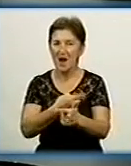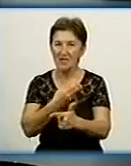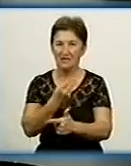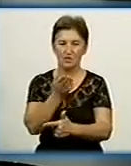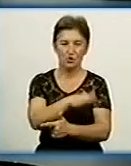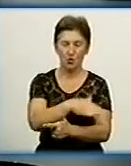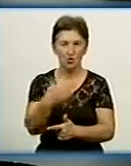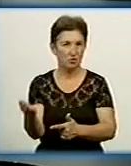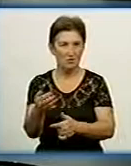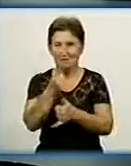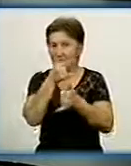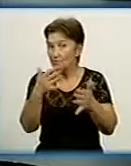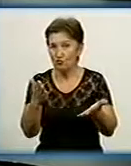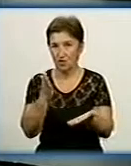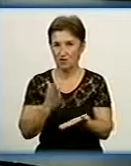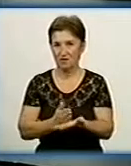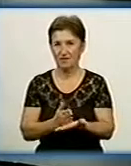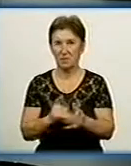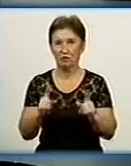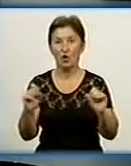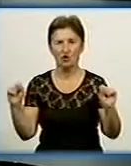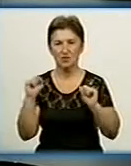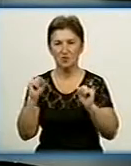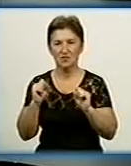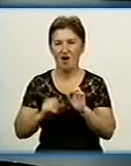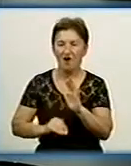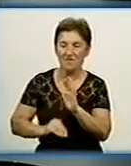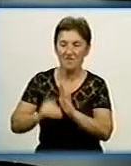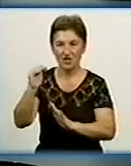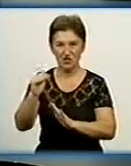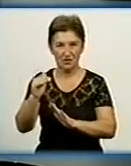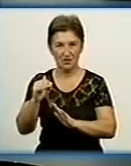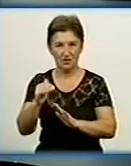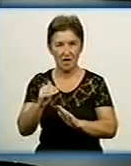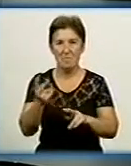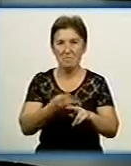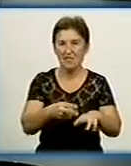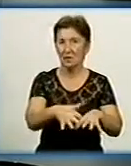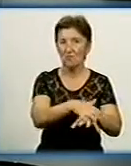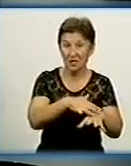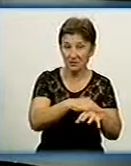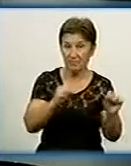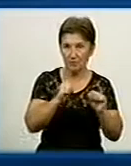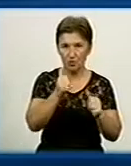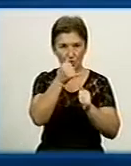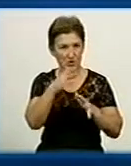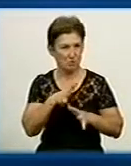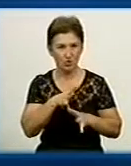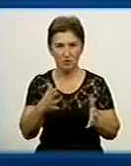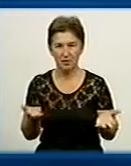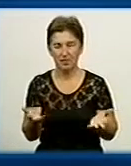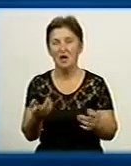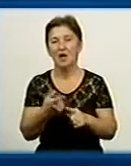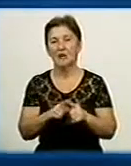существувати, тому що спорт вищих досягнень без масового просто не може бути. І навпаки. Тому сьогодні